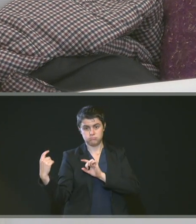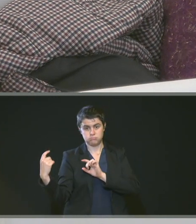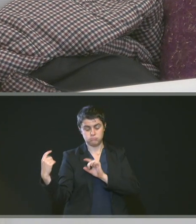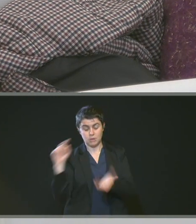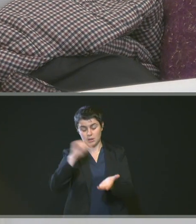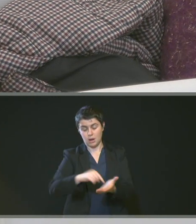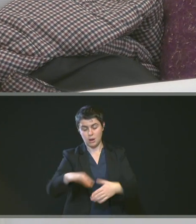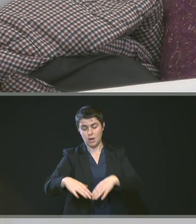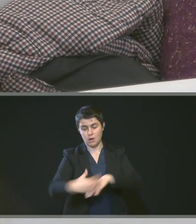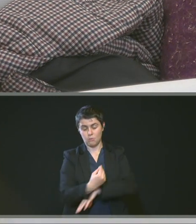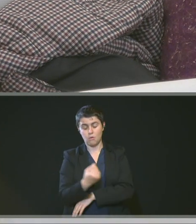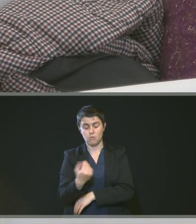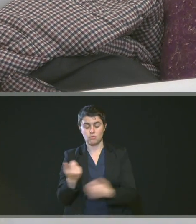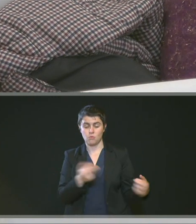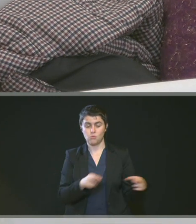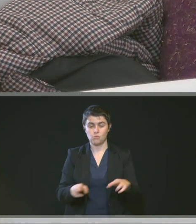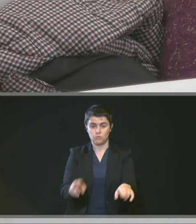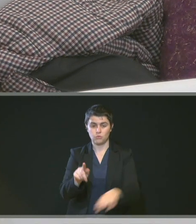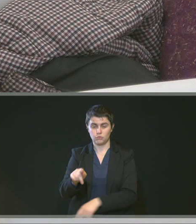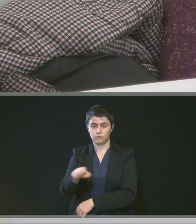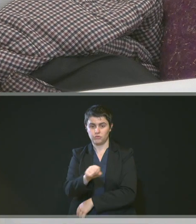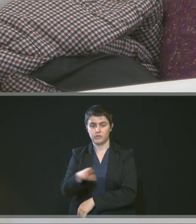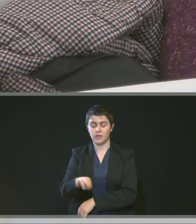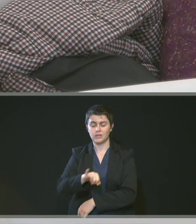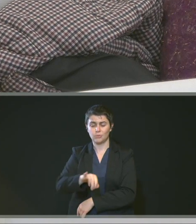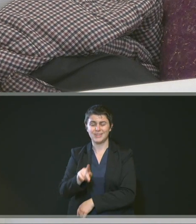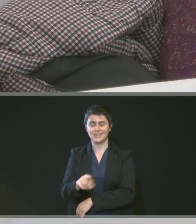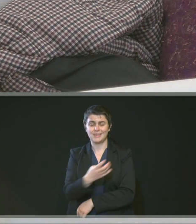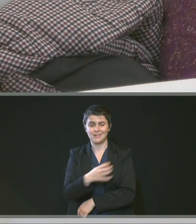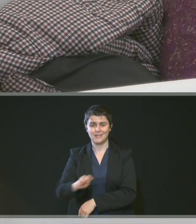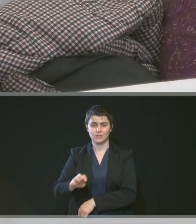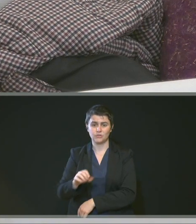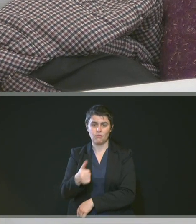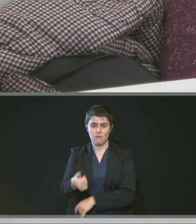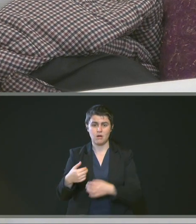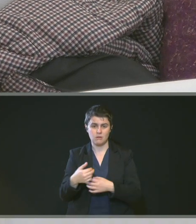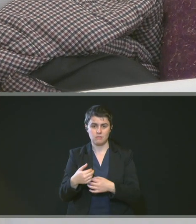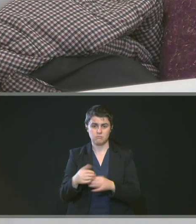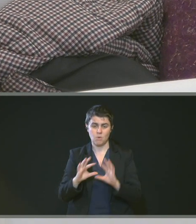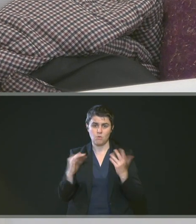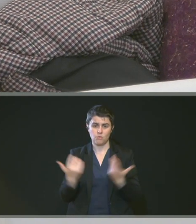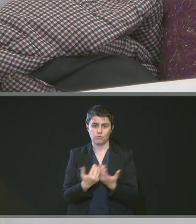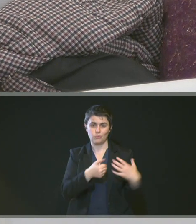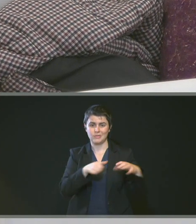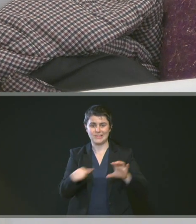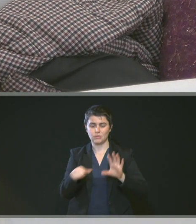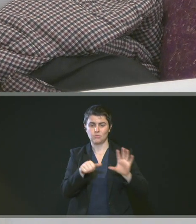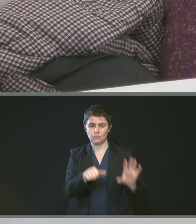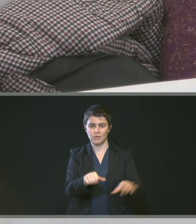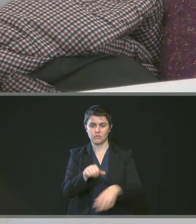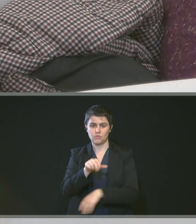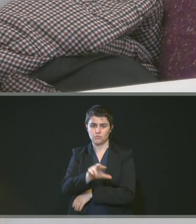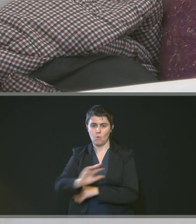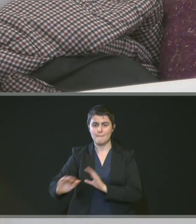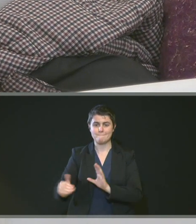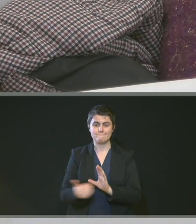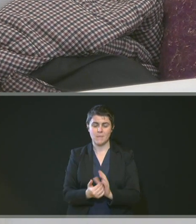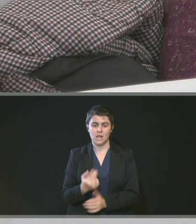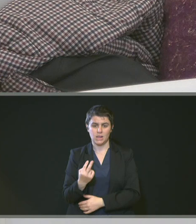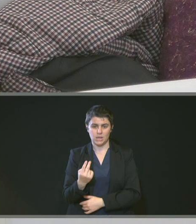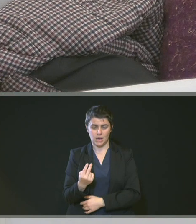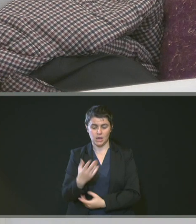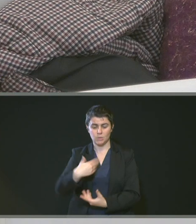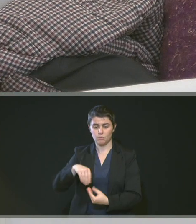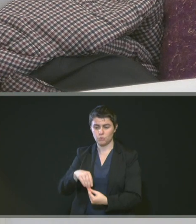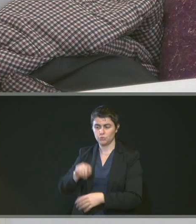rue Gessard, cadastrée IK 401 pour une surface de 663 mètres environ et de la parcelle